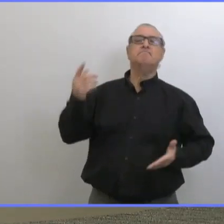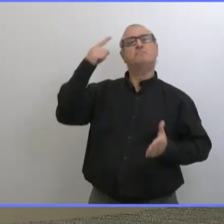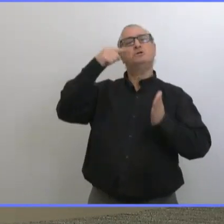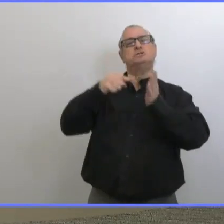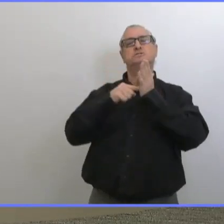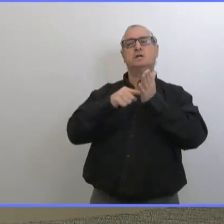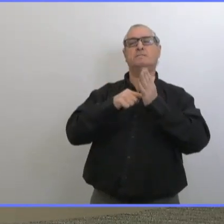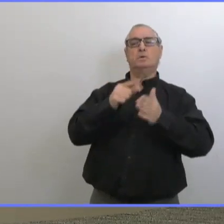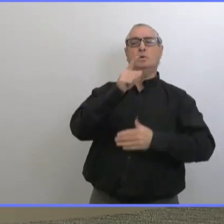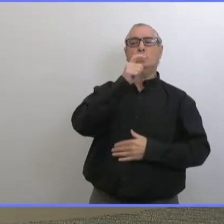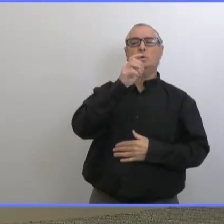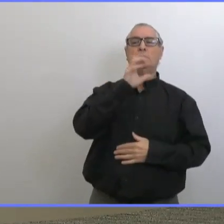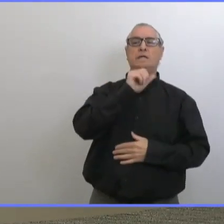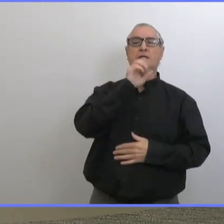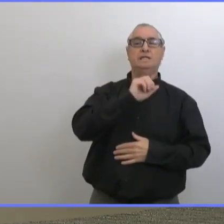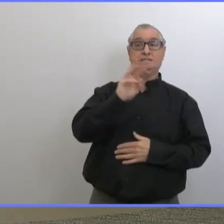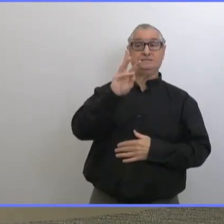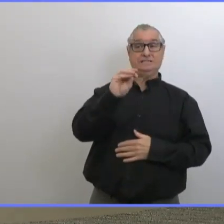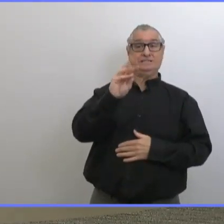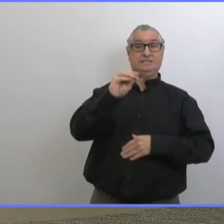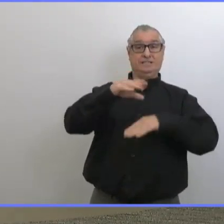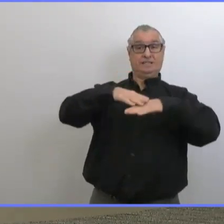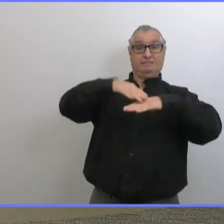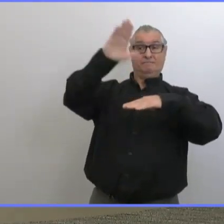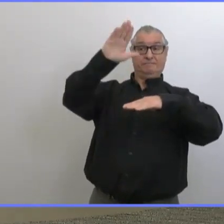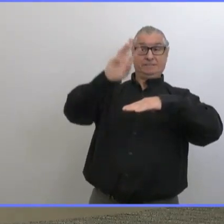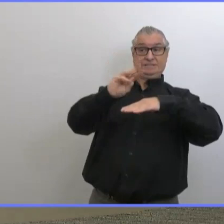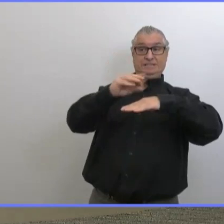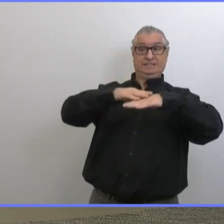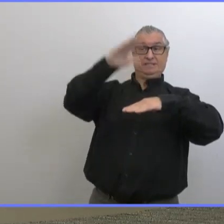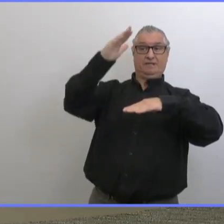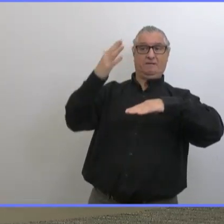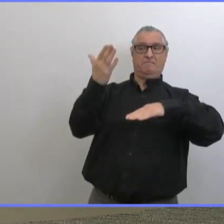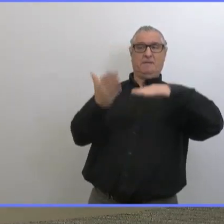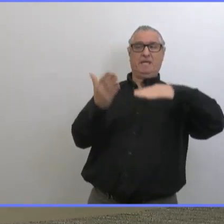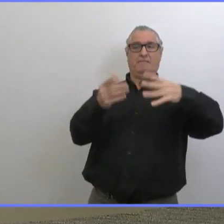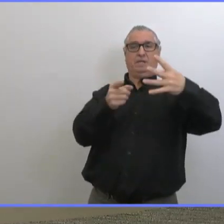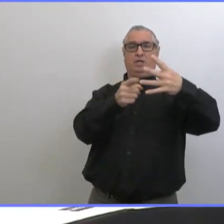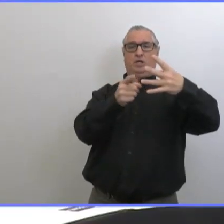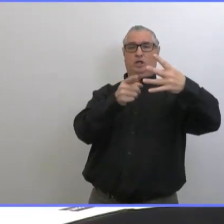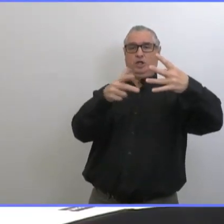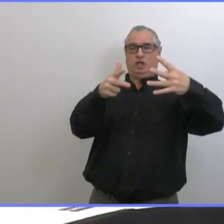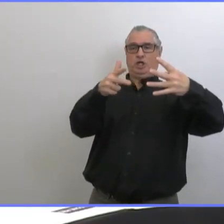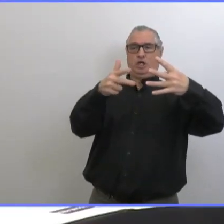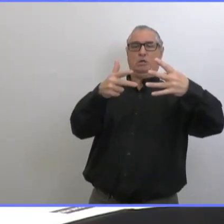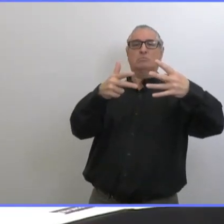les Manitobains de plus de 60 ans pourraient se faire vacciner